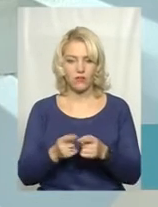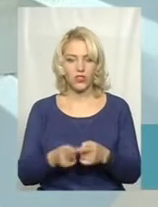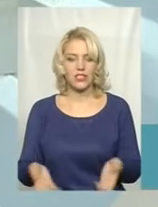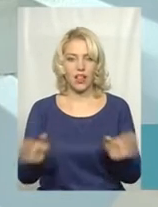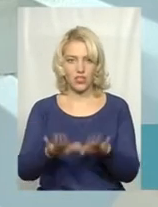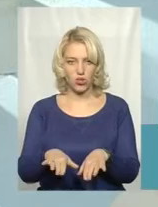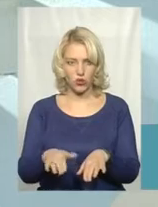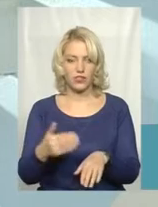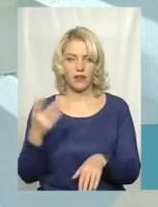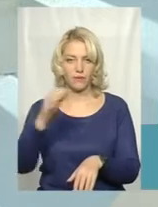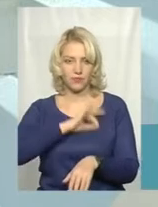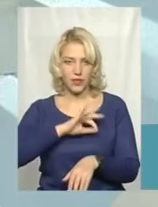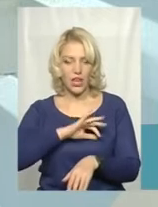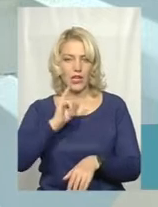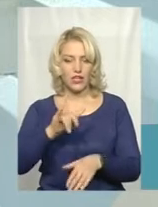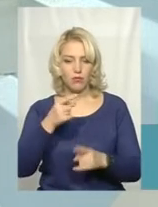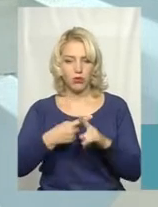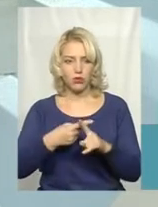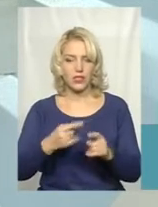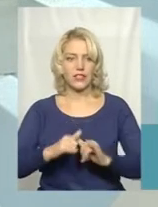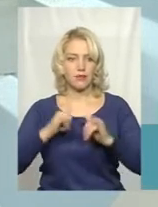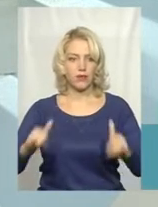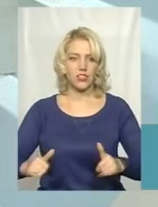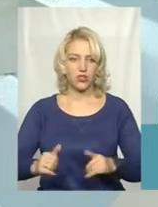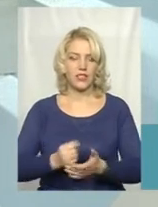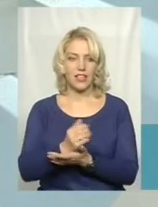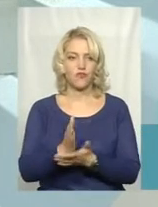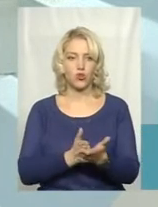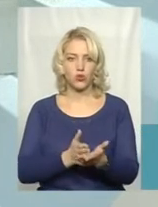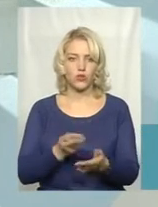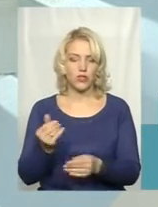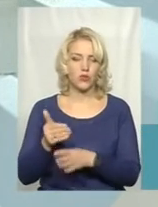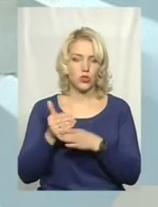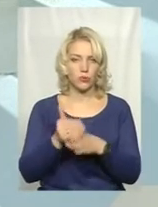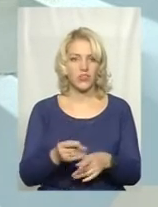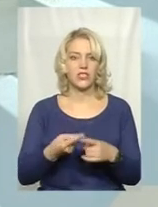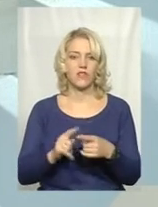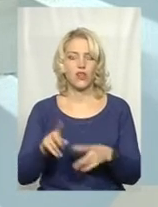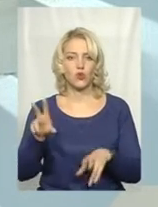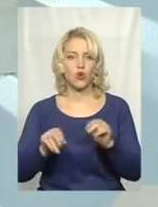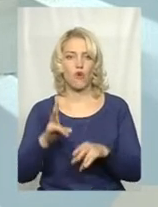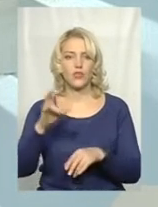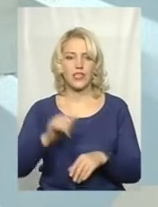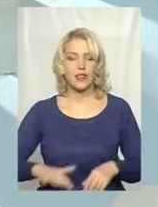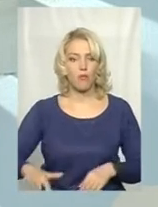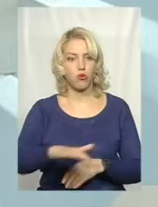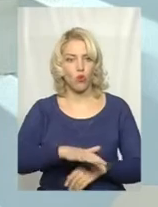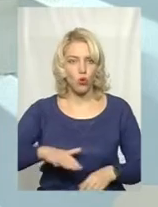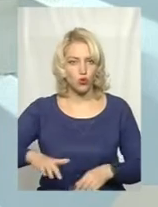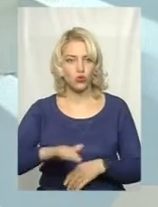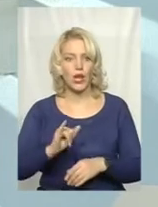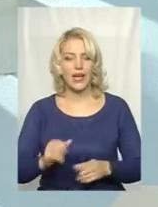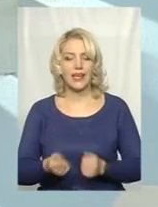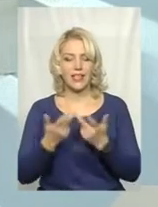розпорядженні. Плюс збільшиться інфраструктурна субвенція, адже вона розраховується на площу і